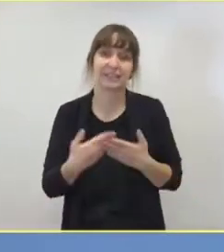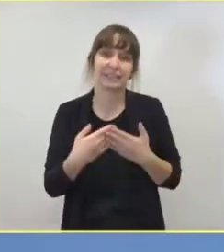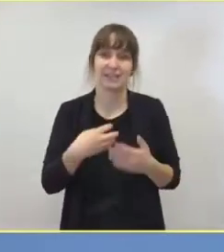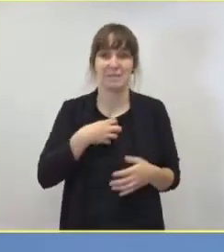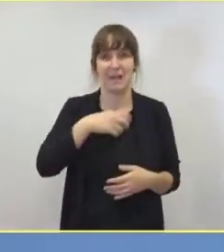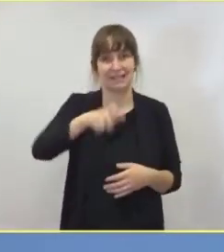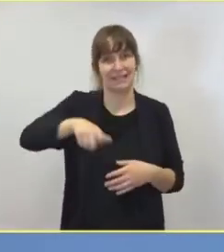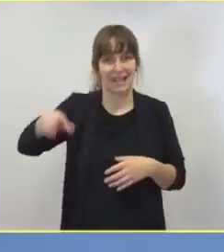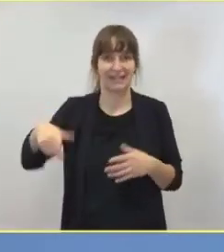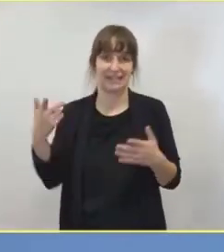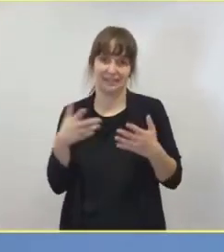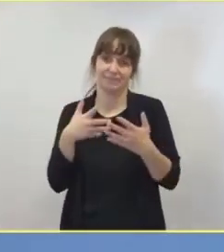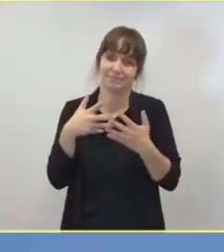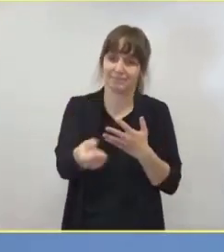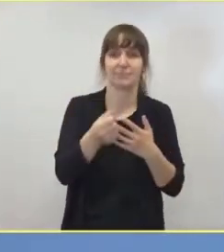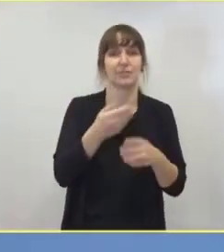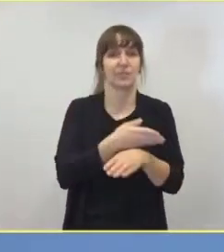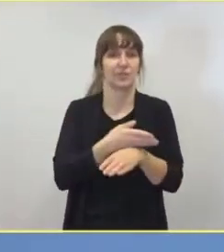zu spät detektieren.